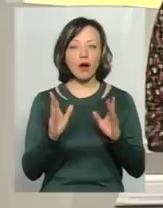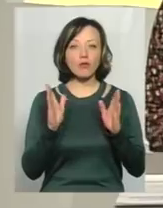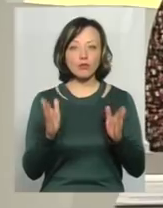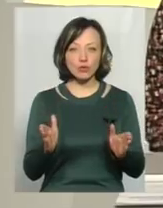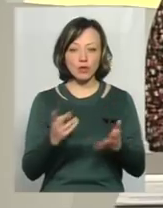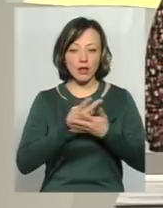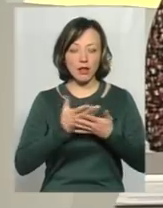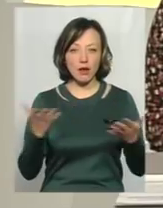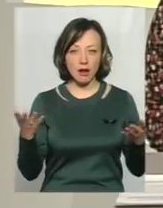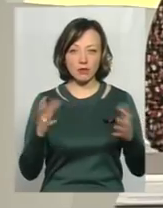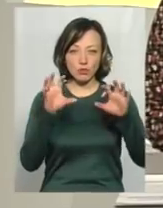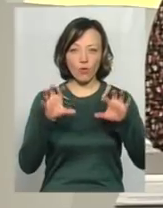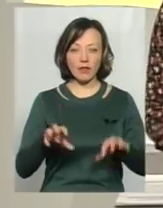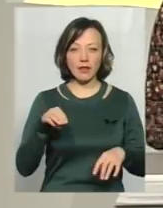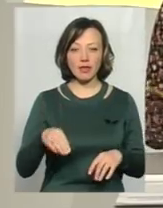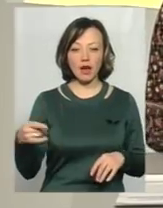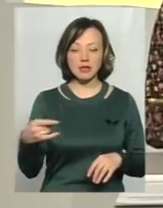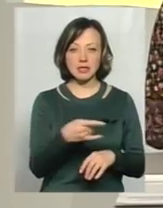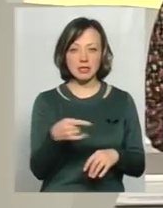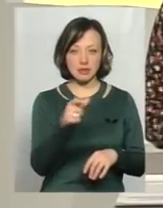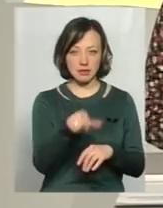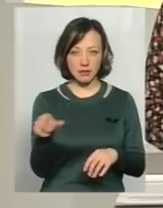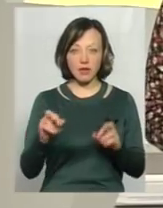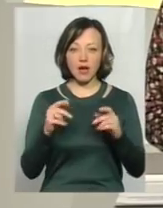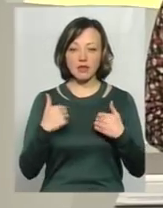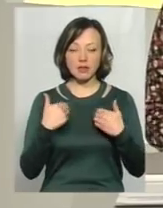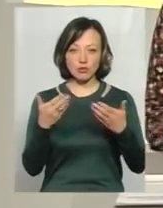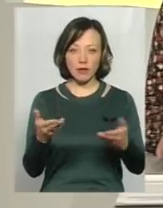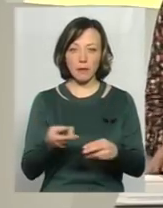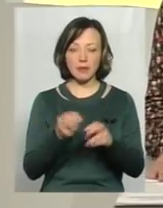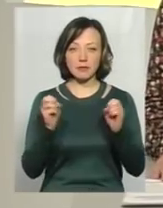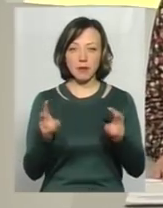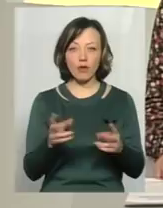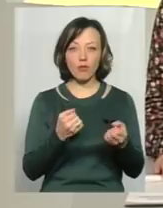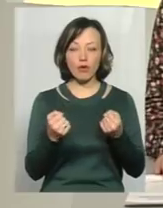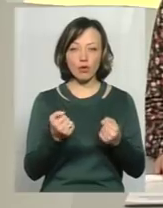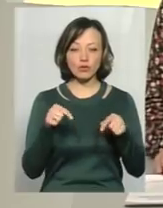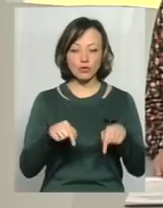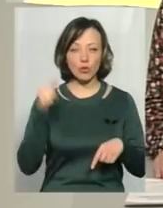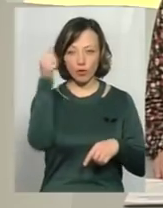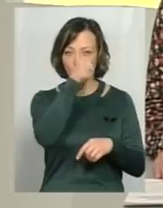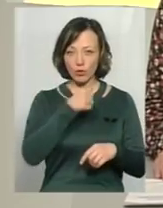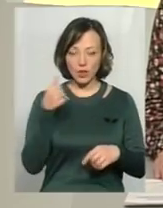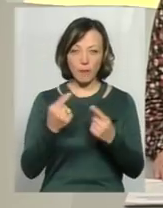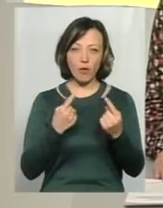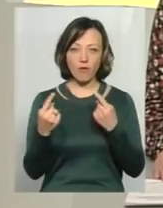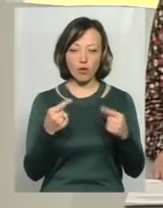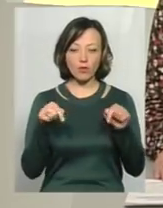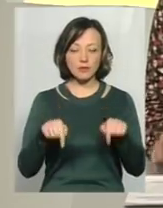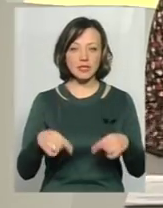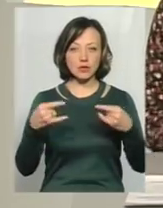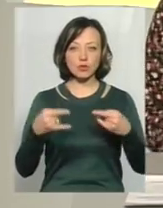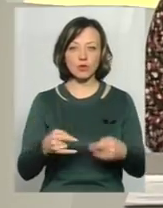легалізовувати таксистів та як за нашу з вами безпеку будуть боротися цього року, ми сьогодні поговоримо цій